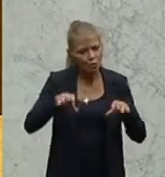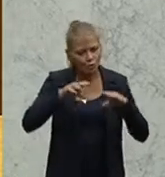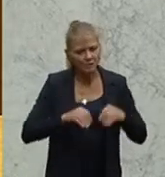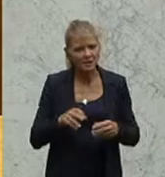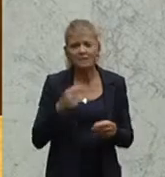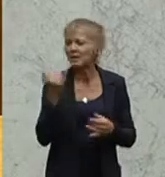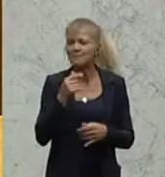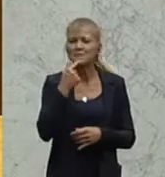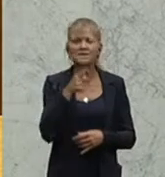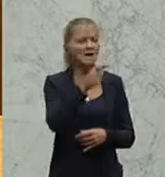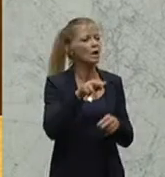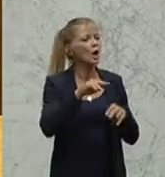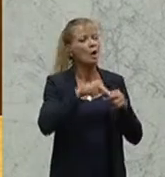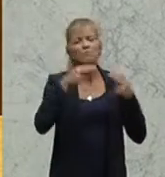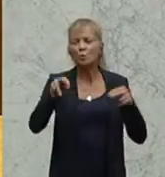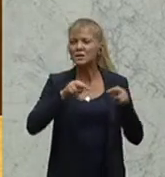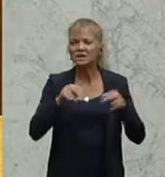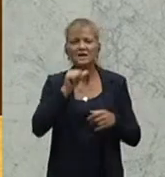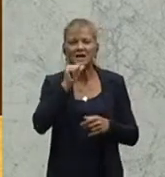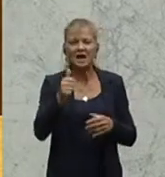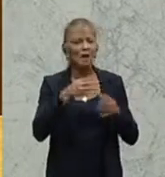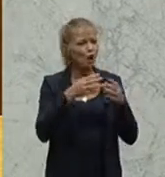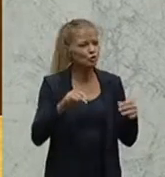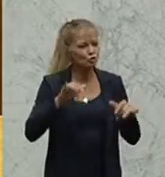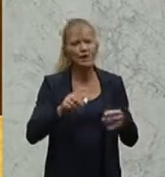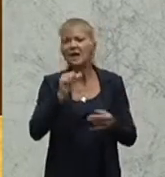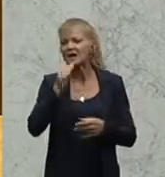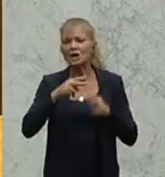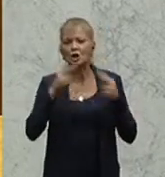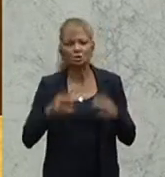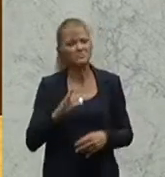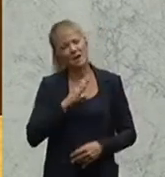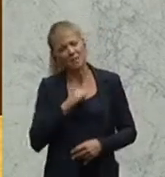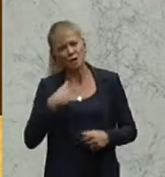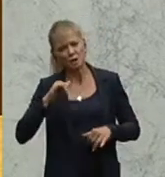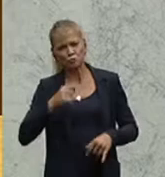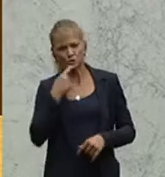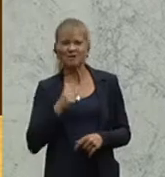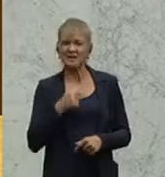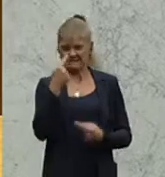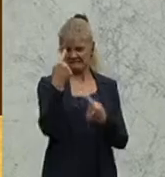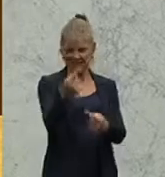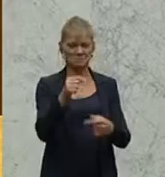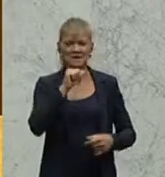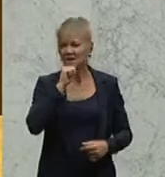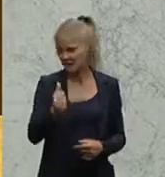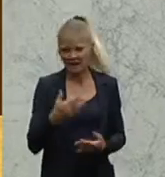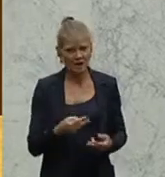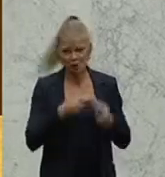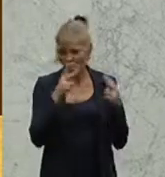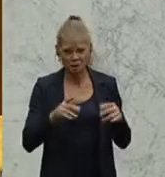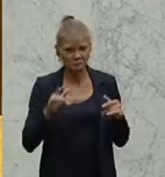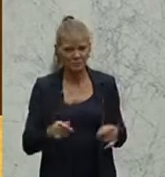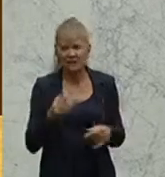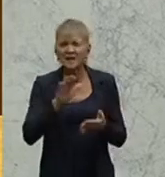Konzepte. Sie haben überhaupt keine Konzepte. Weil wenn man nämlich keine Verantwortung trägt und keine Verantwortung tragen muss, dann muss man auch keine Lösungen